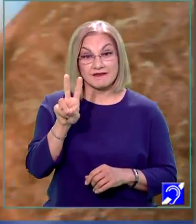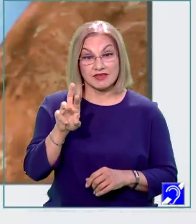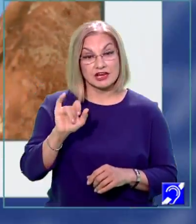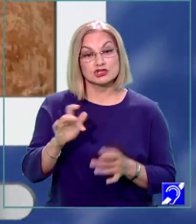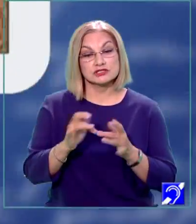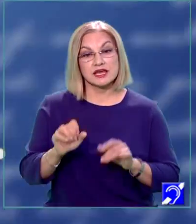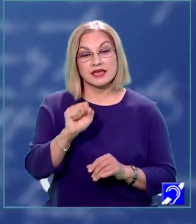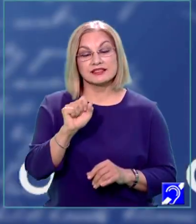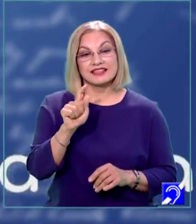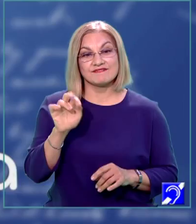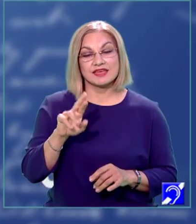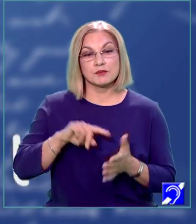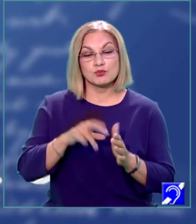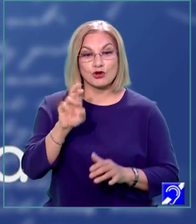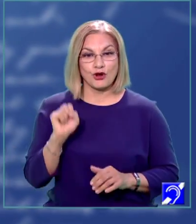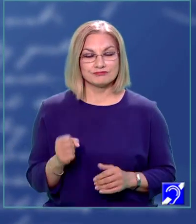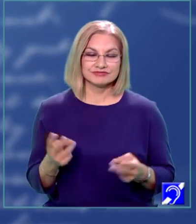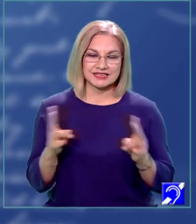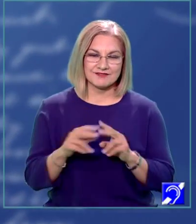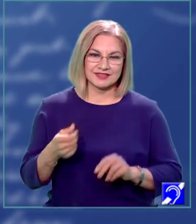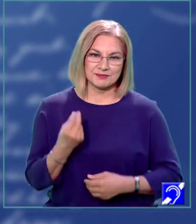site-ul tvr.ro. Să ne revedem cu bine!